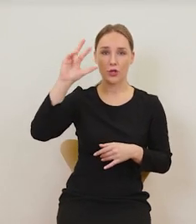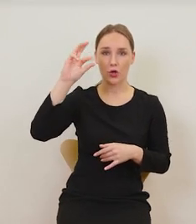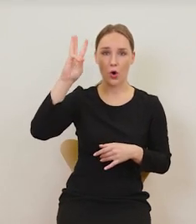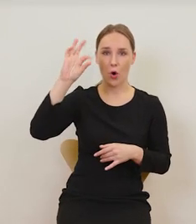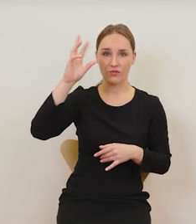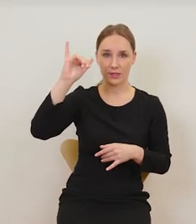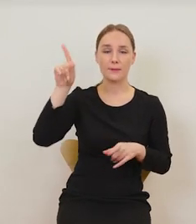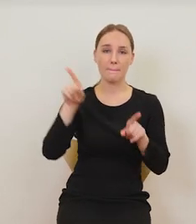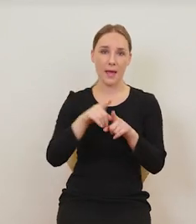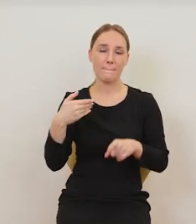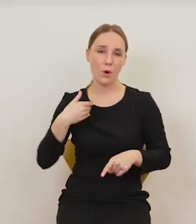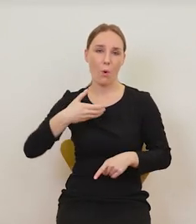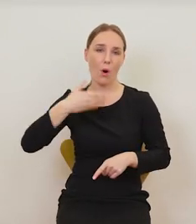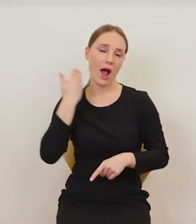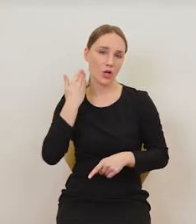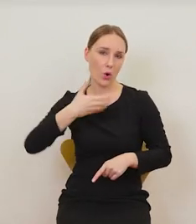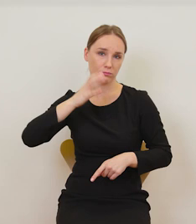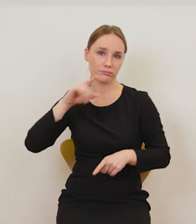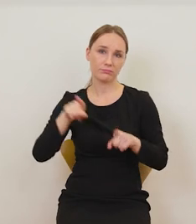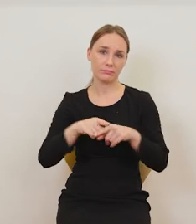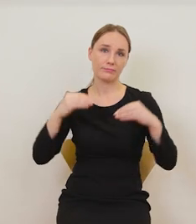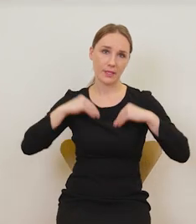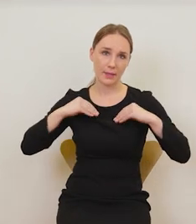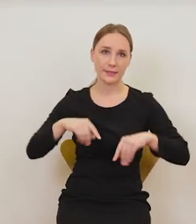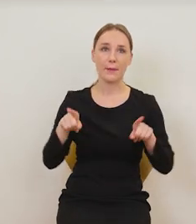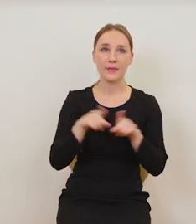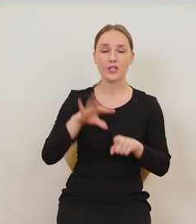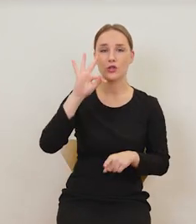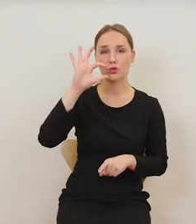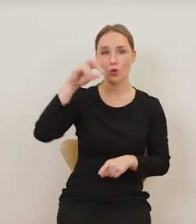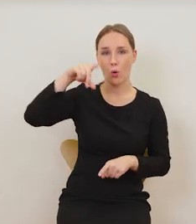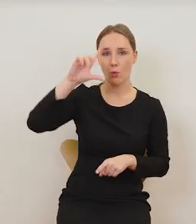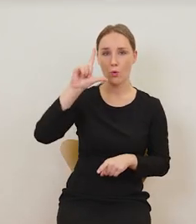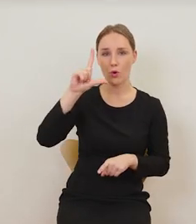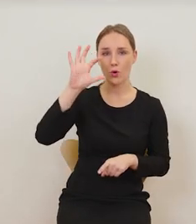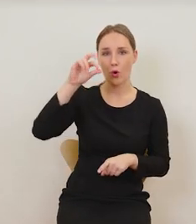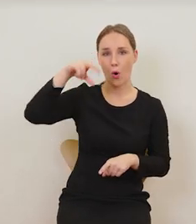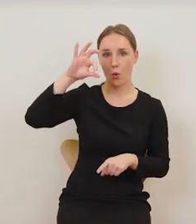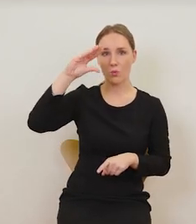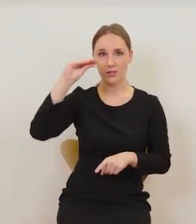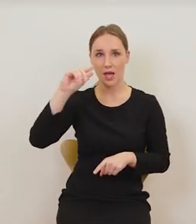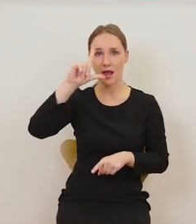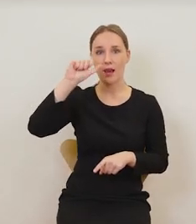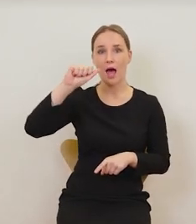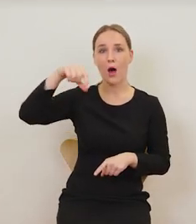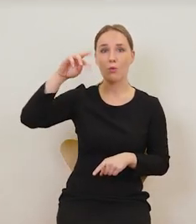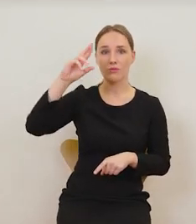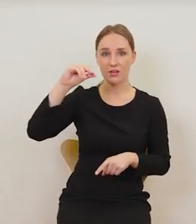alkohol, cierpiał na depresję. Henri Toulouse-Lautrec, o którym będziemy jeszcze wspominali nie raz,